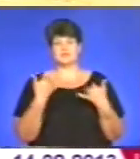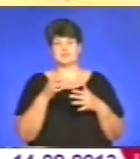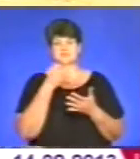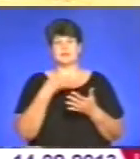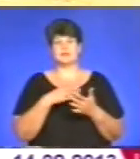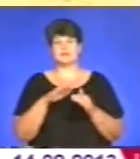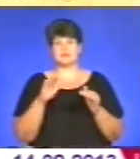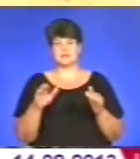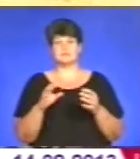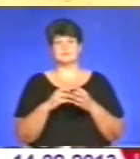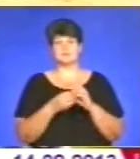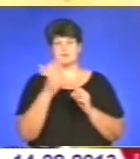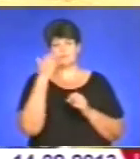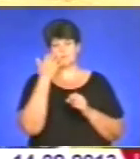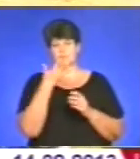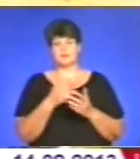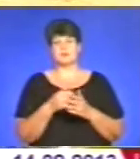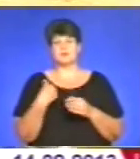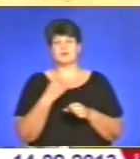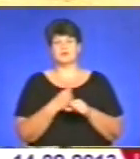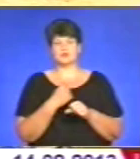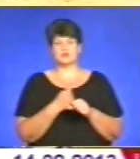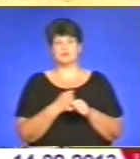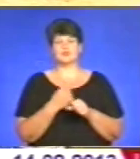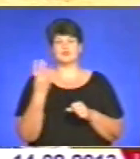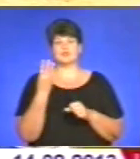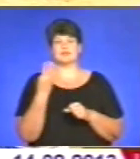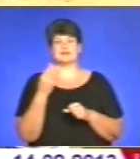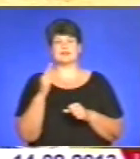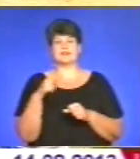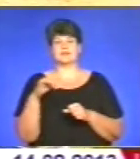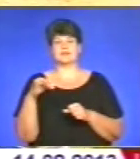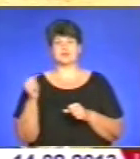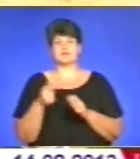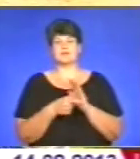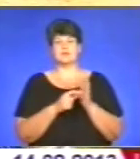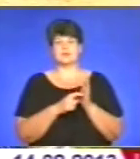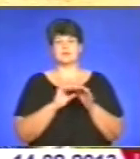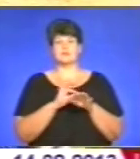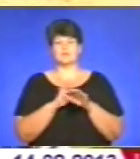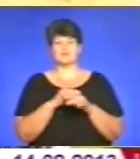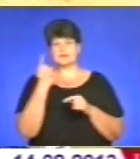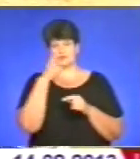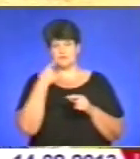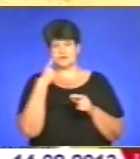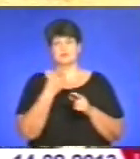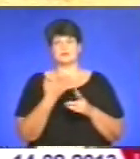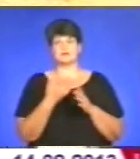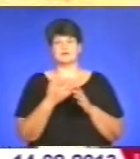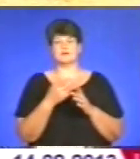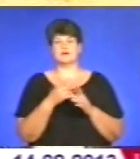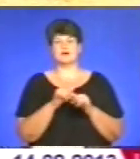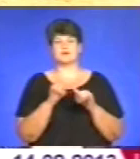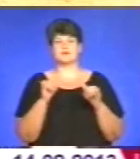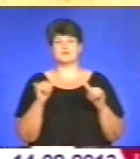діти з вадами зору, і ми працюємо вчителі-дефектологи в кабінеті, де проводимо індивідуальні та підгрупові заняття для розвитку